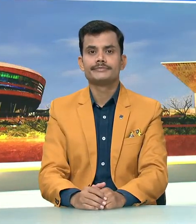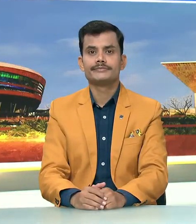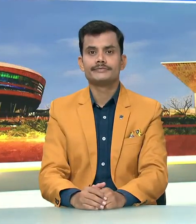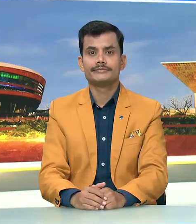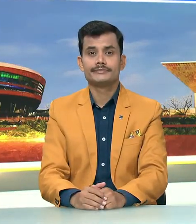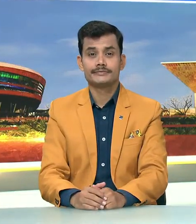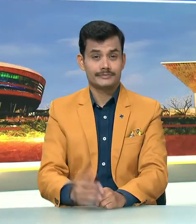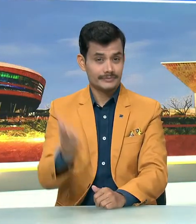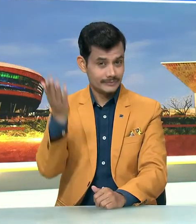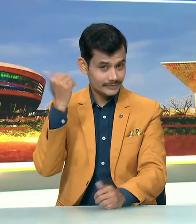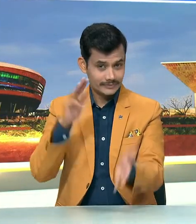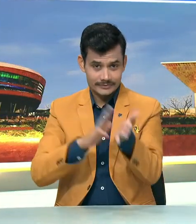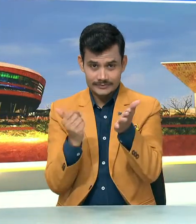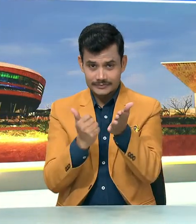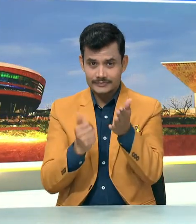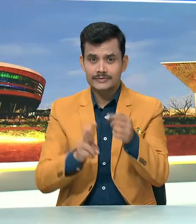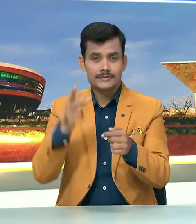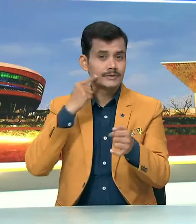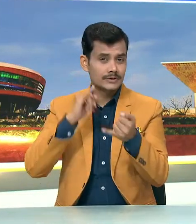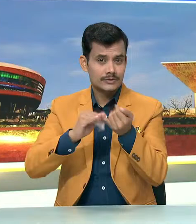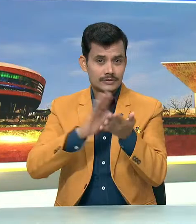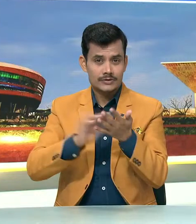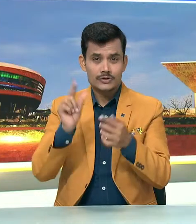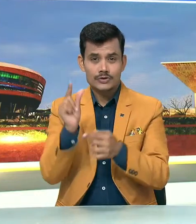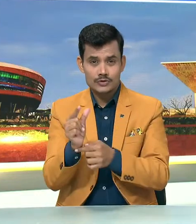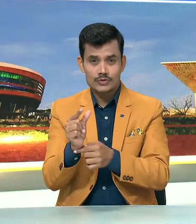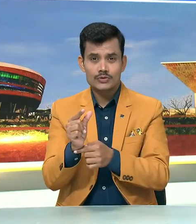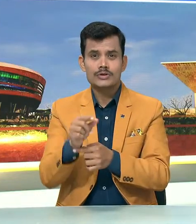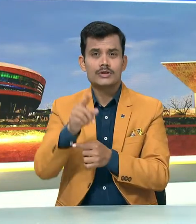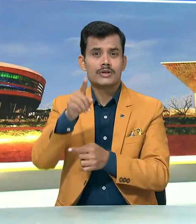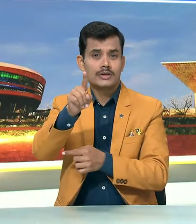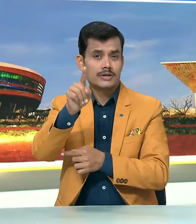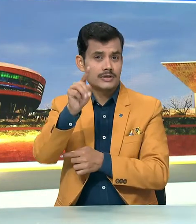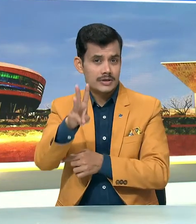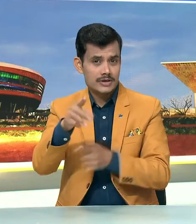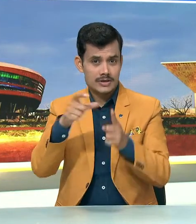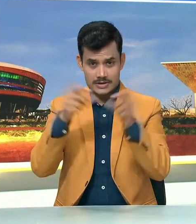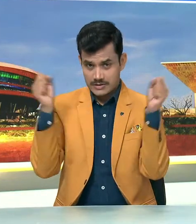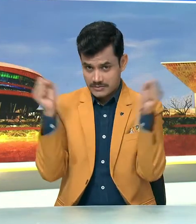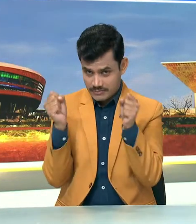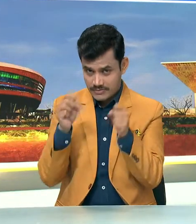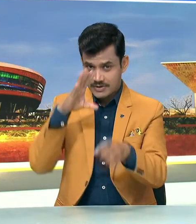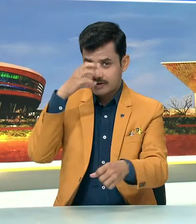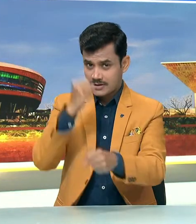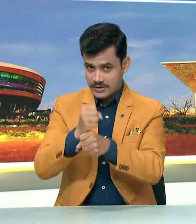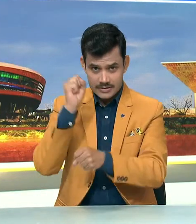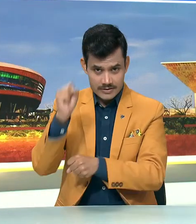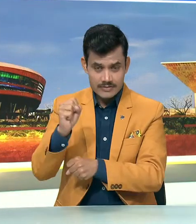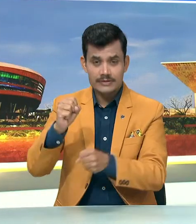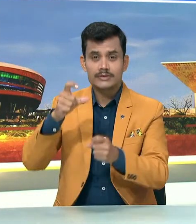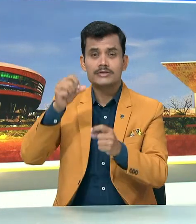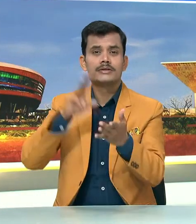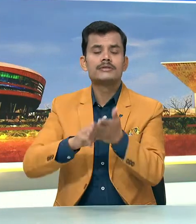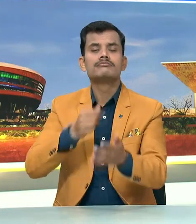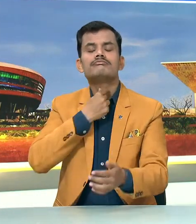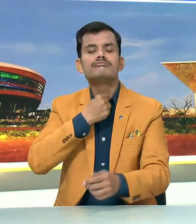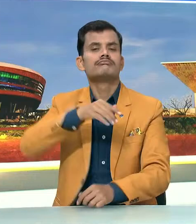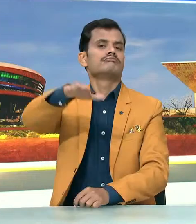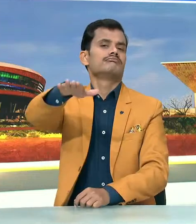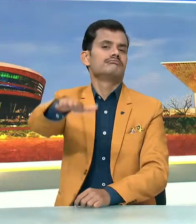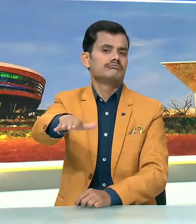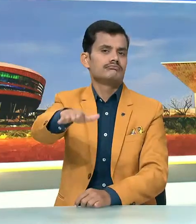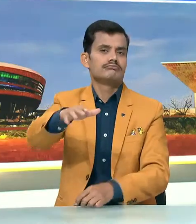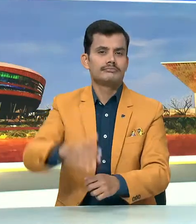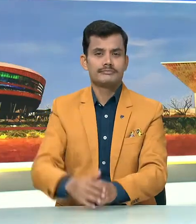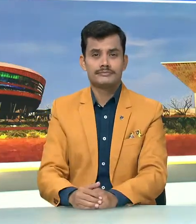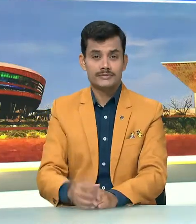और पूर्वर केंद्रिय मंत्री विश्रू देव साय 13 दिसंबर को छतसगड के मुख्य मंत्री की पद की शपत